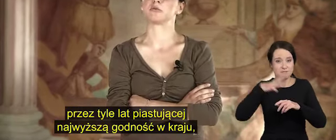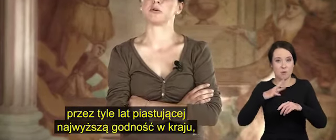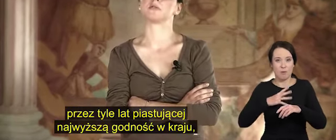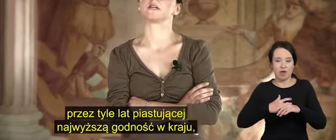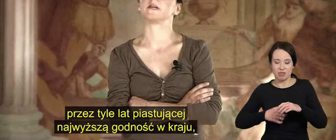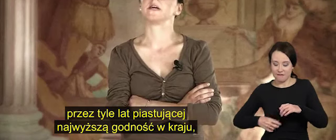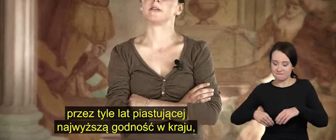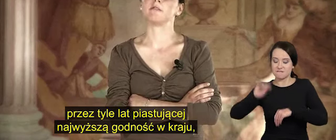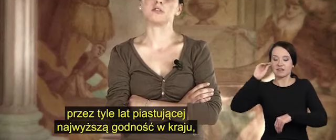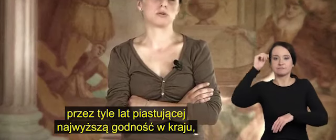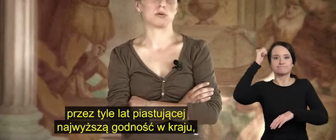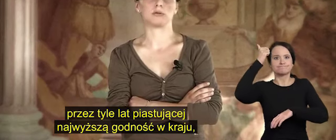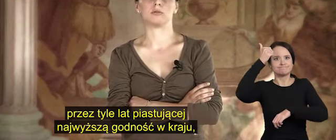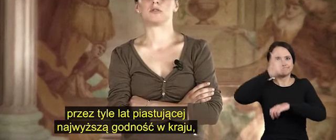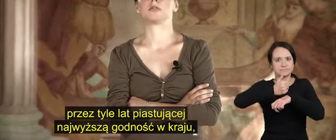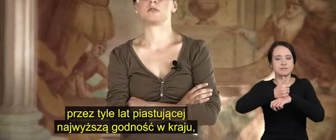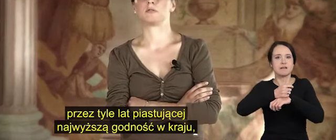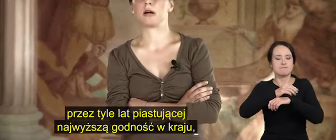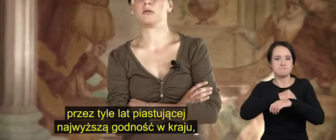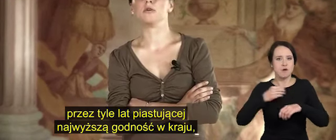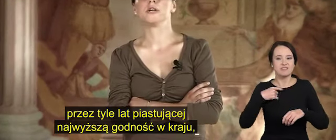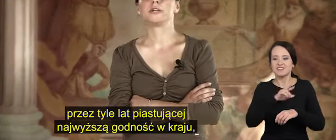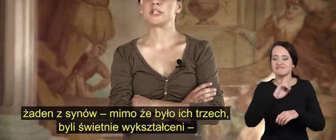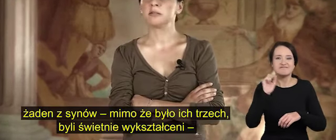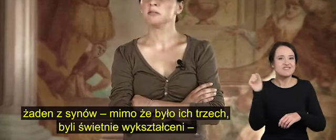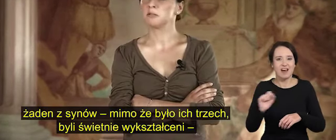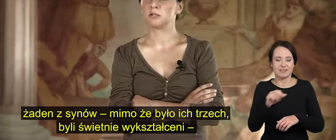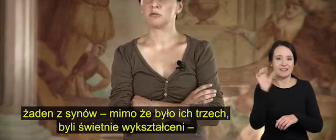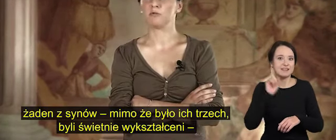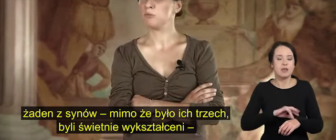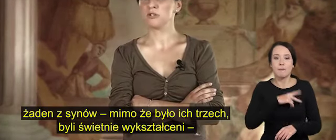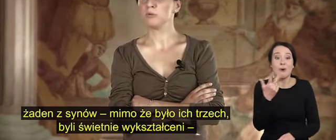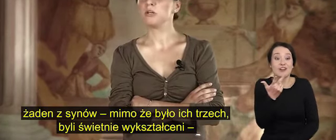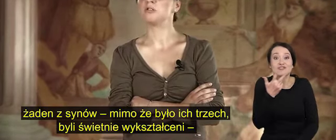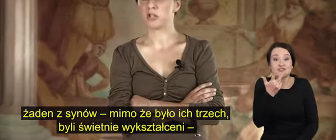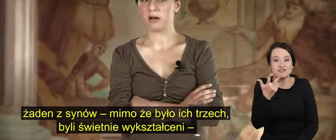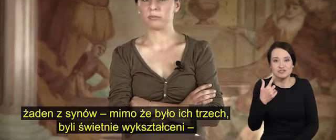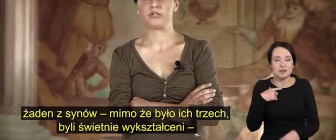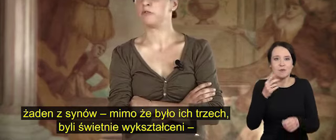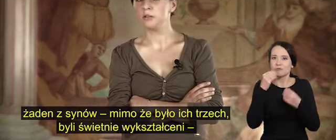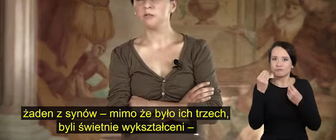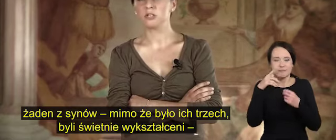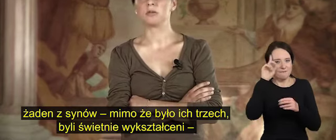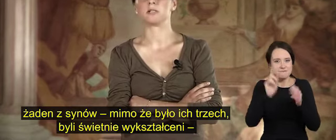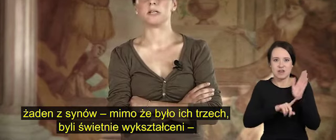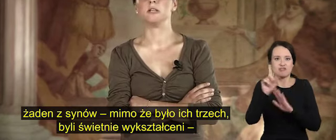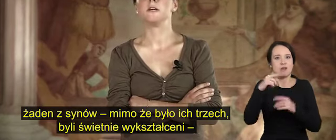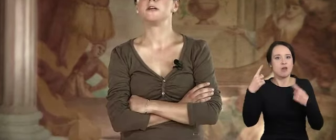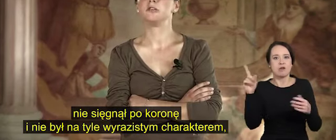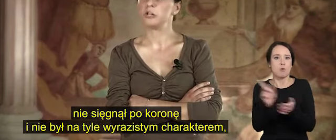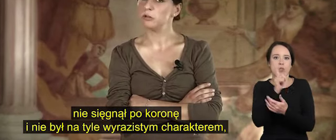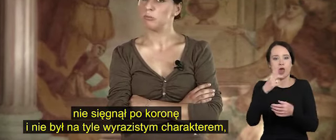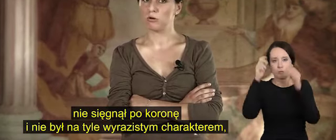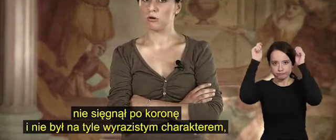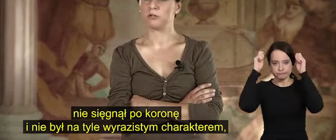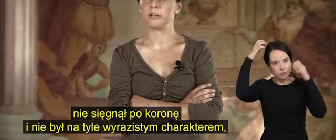piastującej najwyższą godność w kraju, żaden z synów, mimo że było ich trzech, byli świetnie wykształceni,